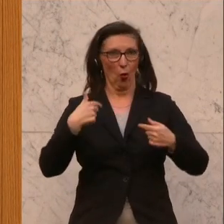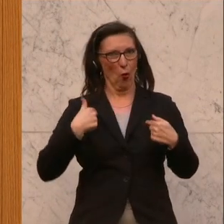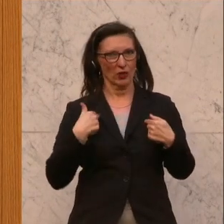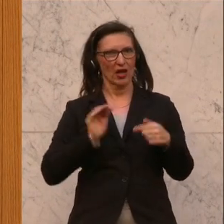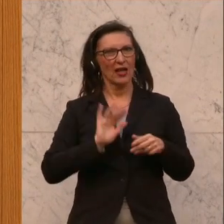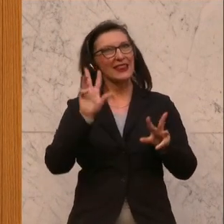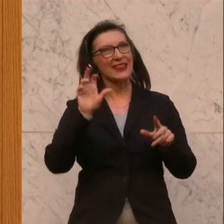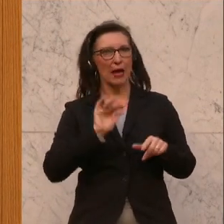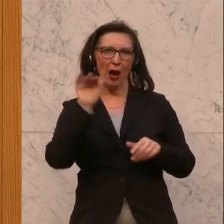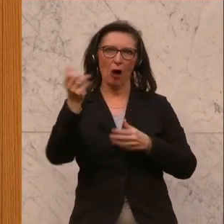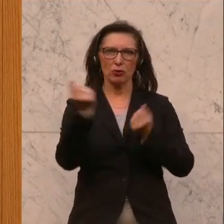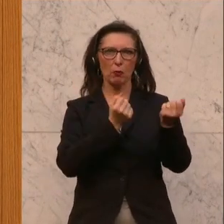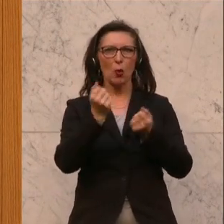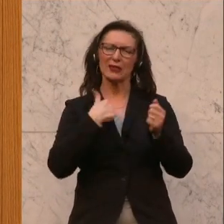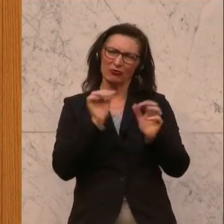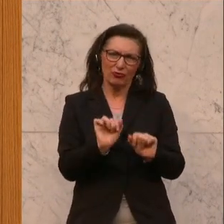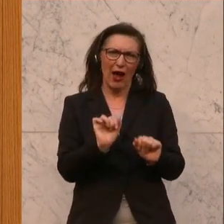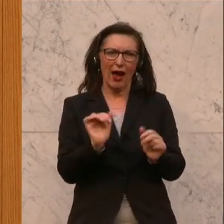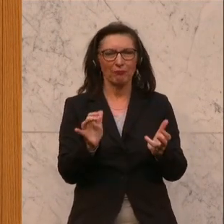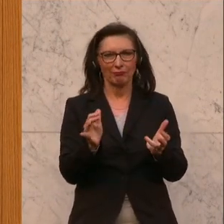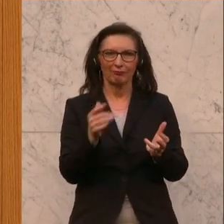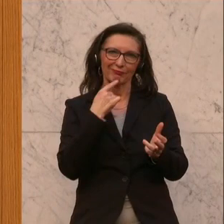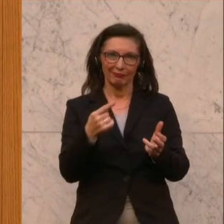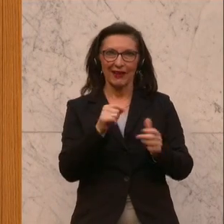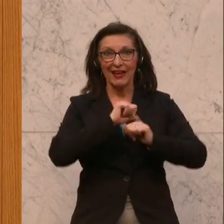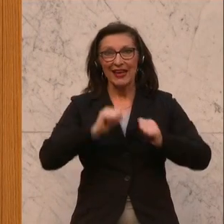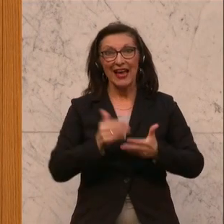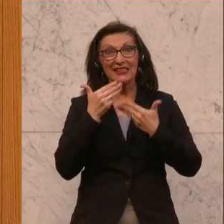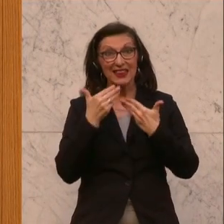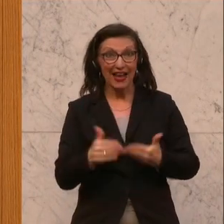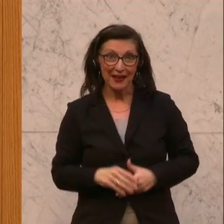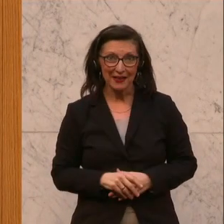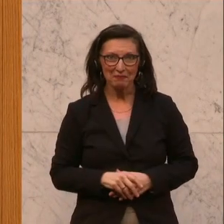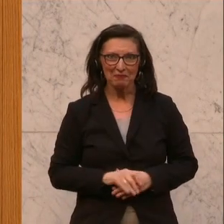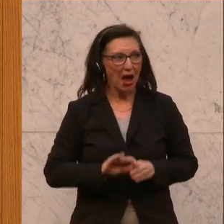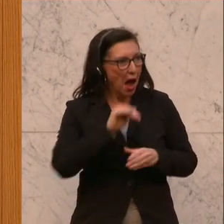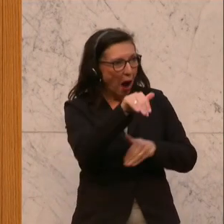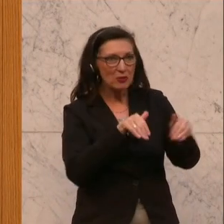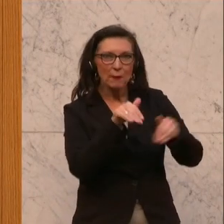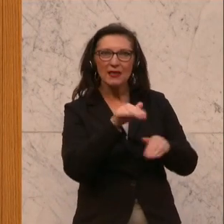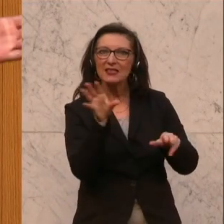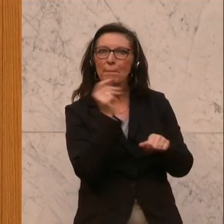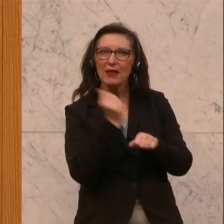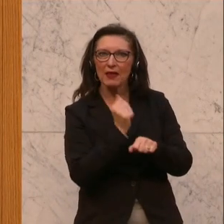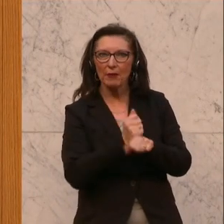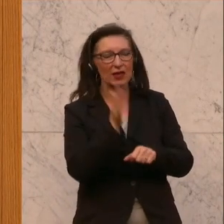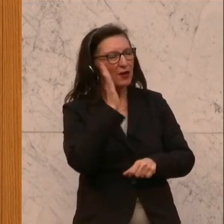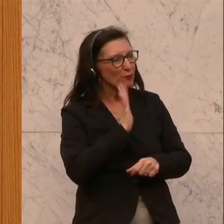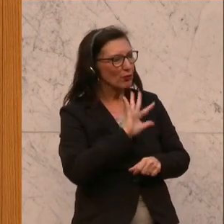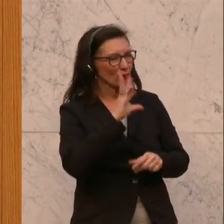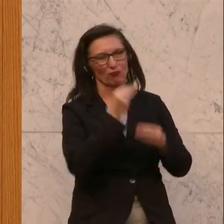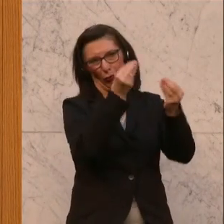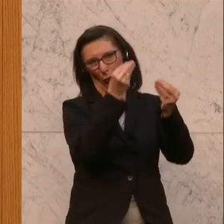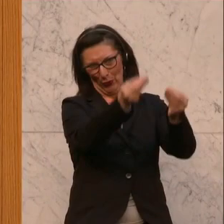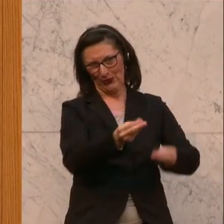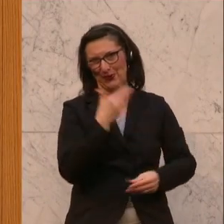außenpolitischen Punkten, ein herzliches Dankeschön auch an die Mitarbeiterinnen und Mitarbeiter im Außenministerium. Bitte die besten Grüße ausrichten.